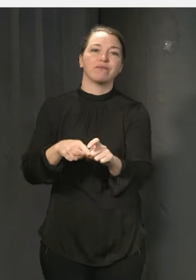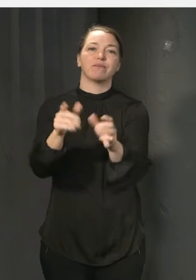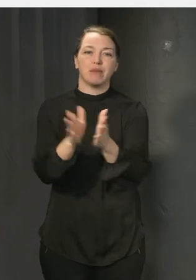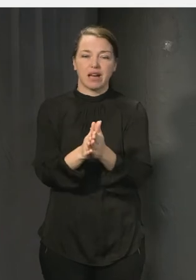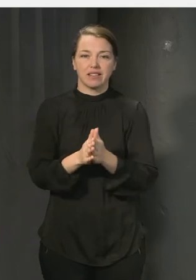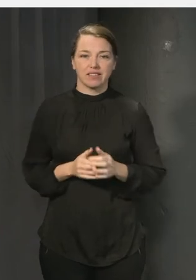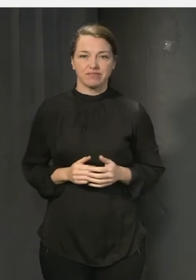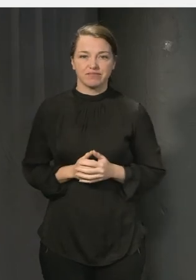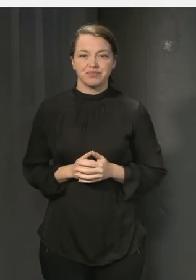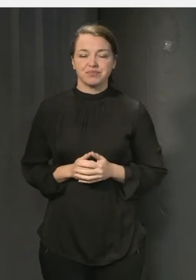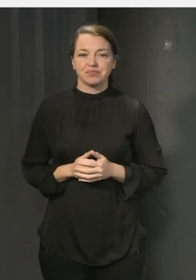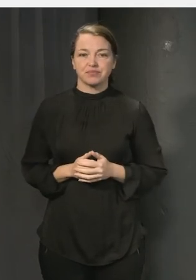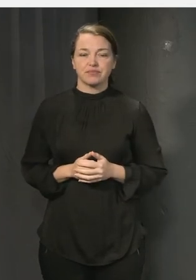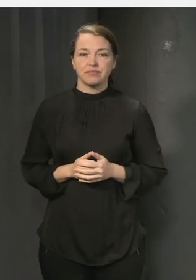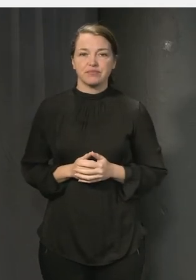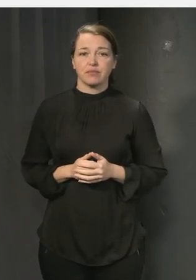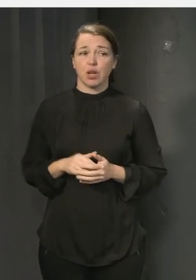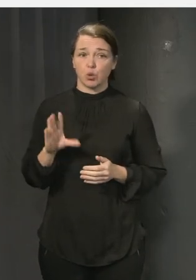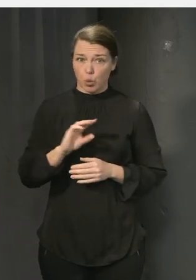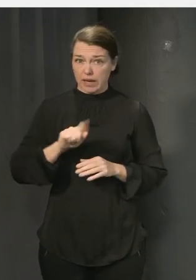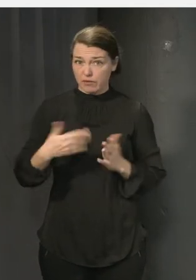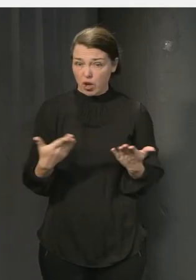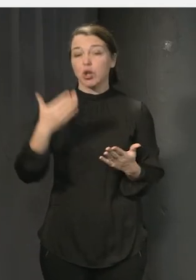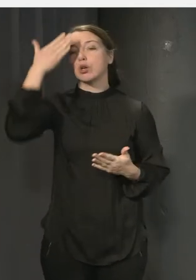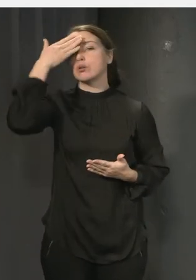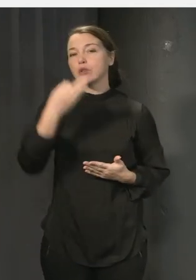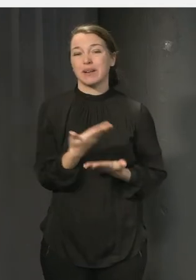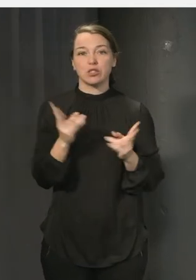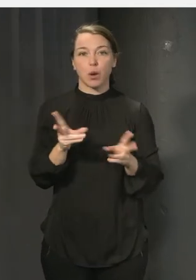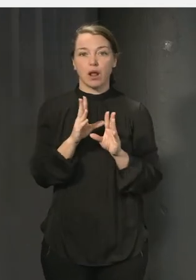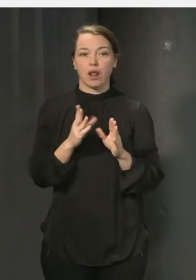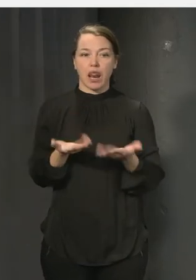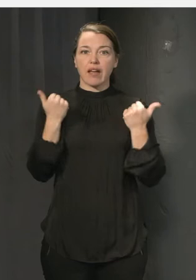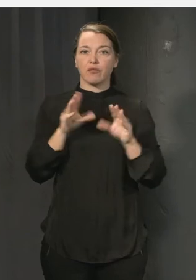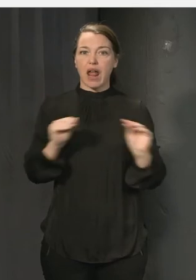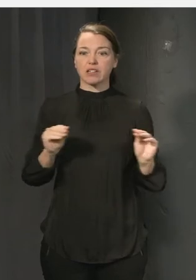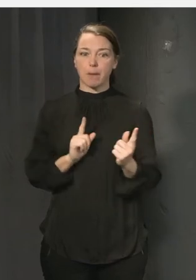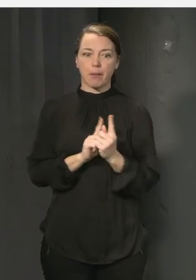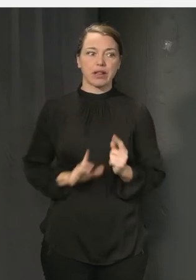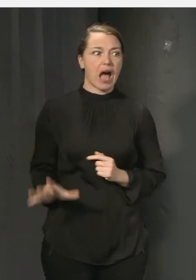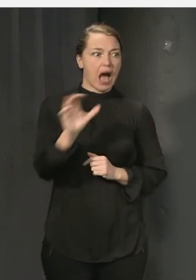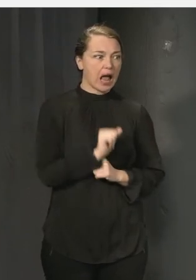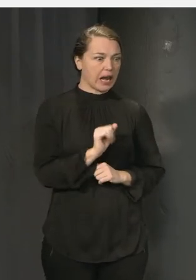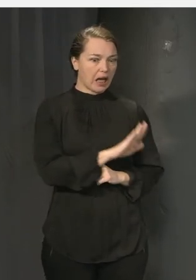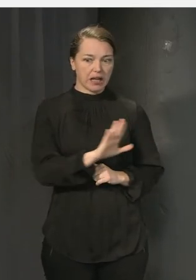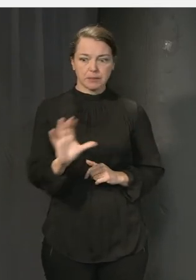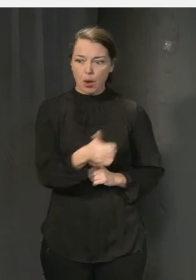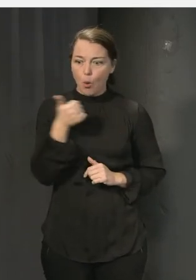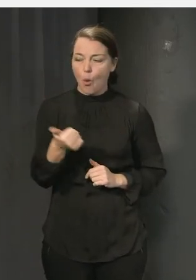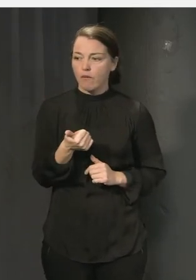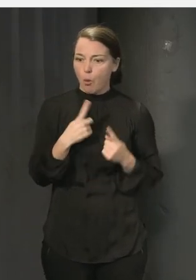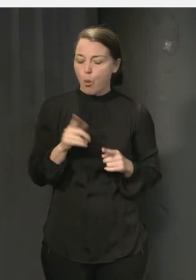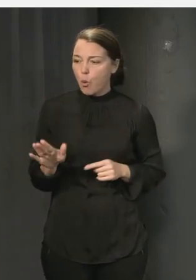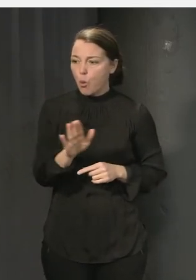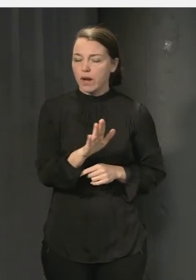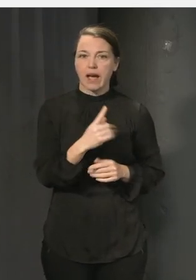Och då återigen det krävs kunskap, det är inte alldeles lätt för den där läraren att möta alla de där eleverna med så många olika behov och så